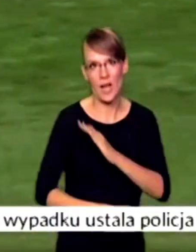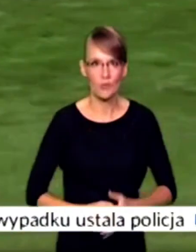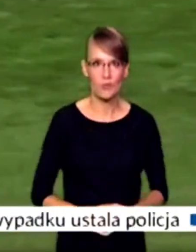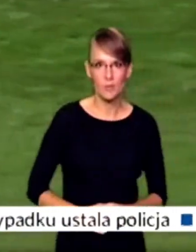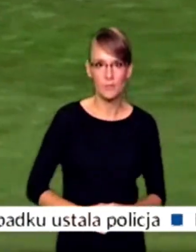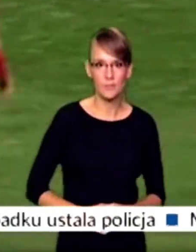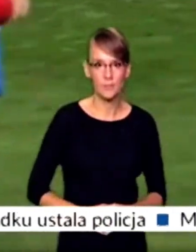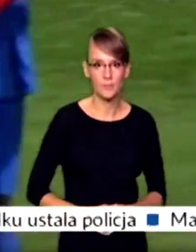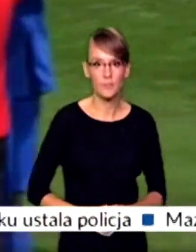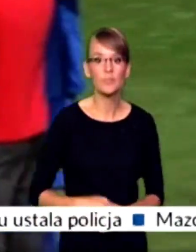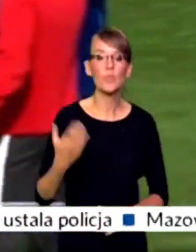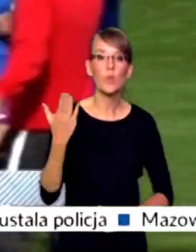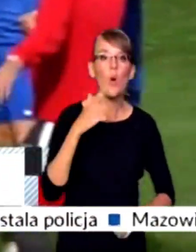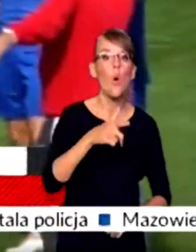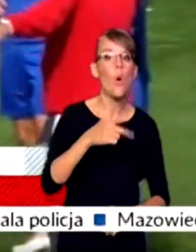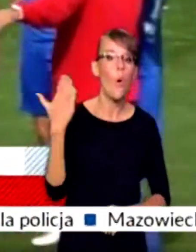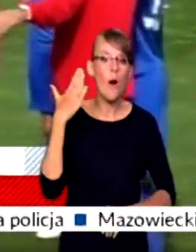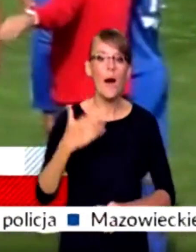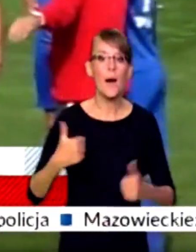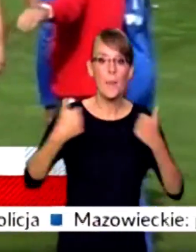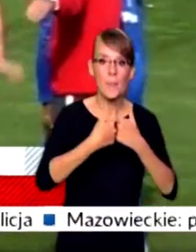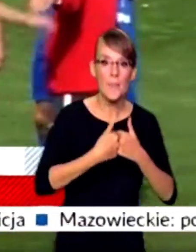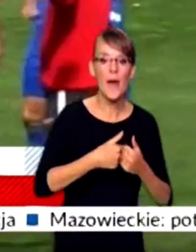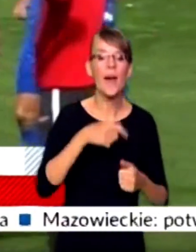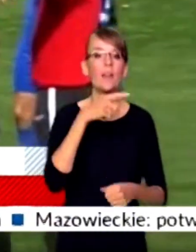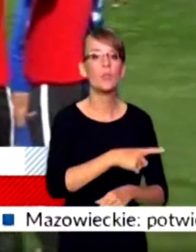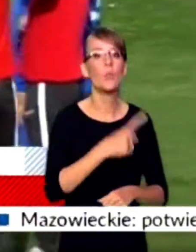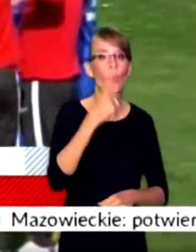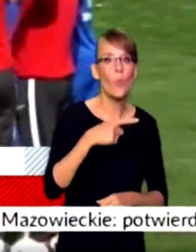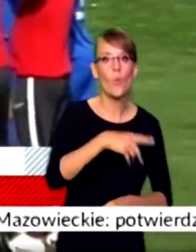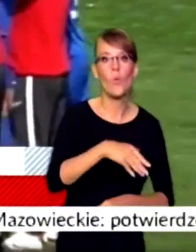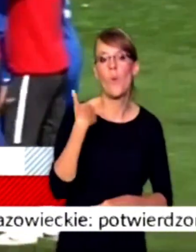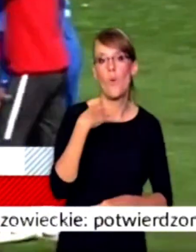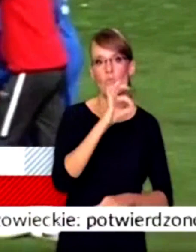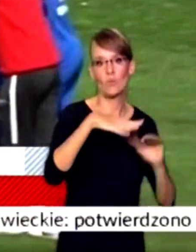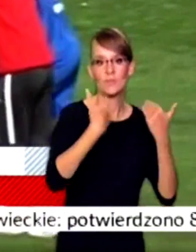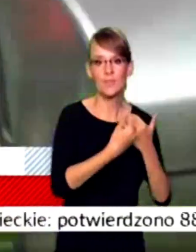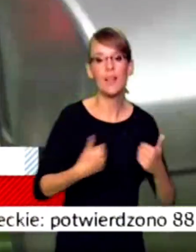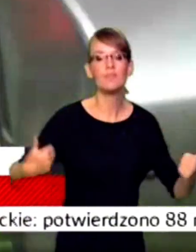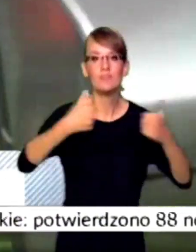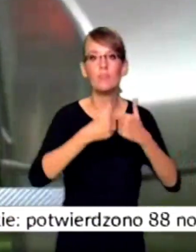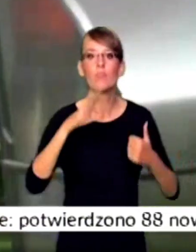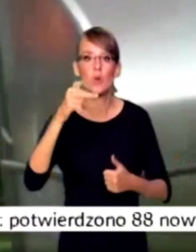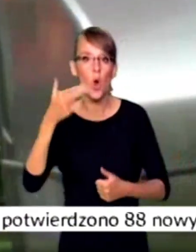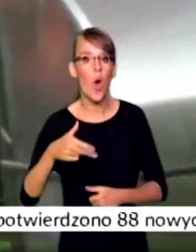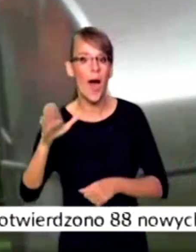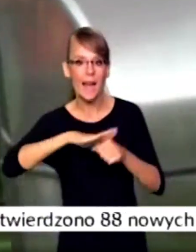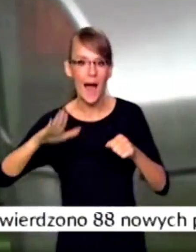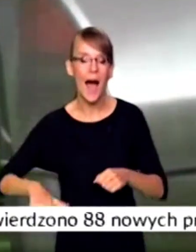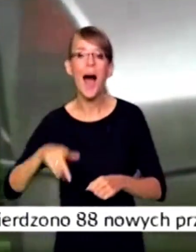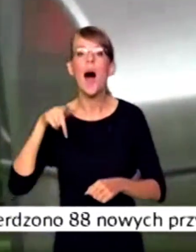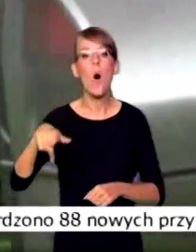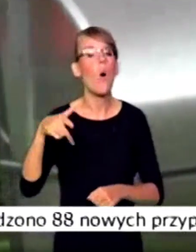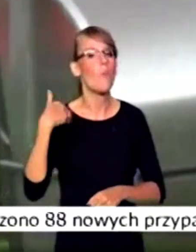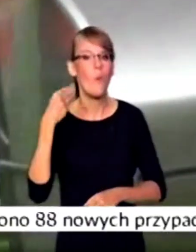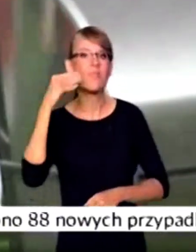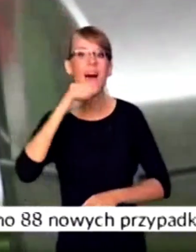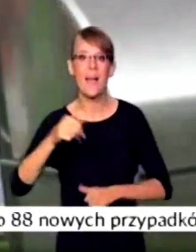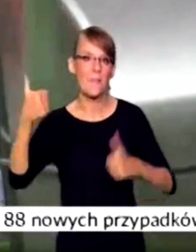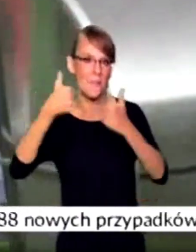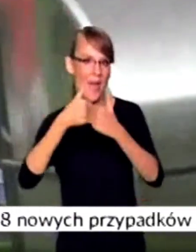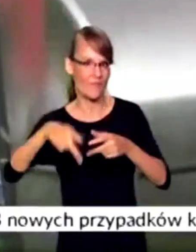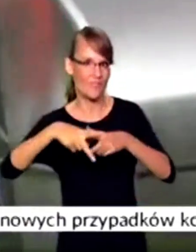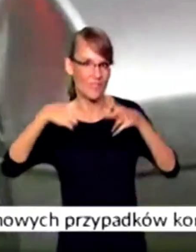W ostatnim meczu traktorki w Derbach Mazowsza podejmowały na własnym stadionie bronię Radom, dla której był to najlepszy mecz w tym sezonie.